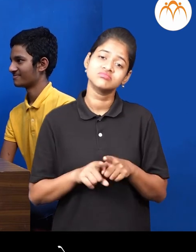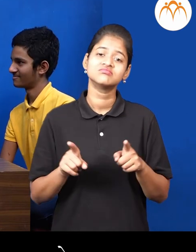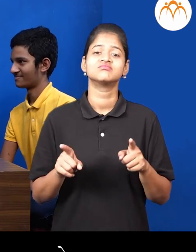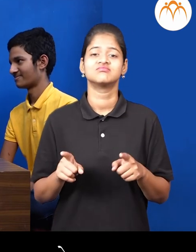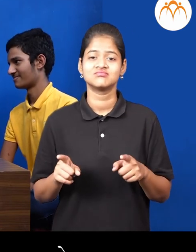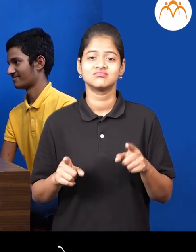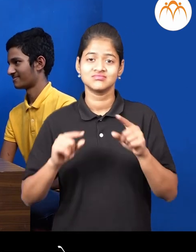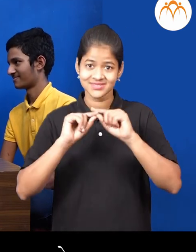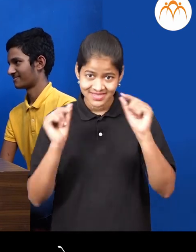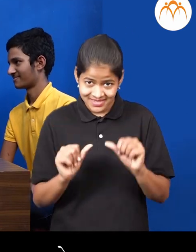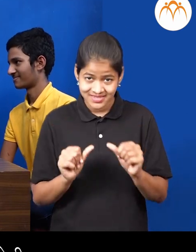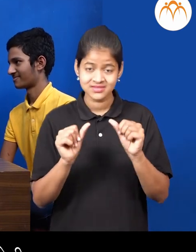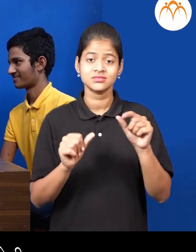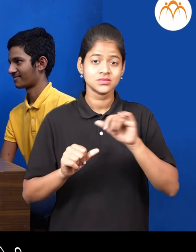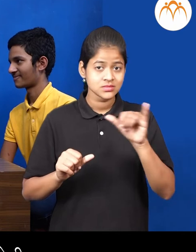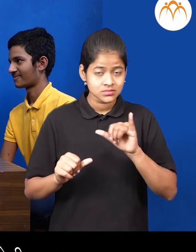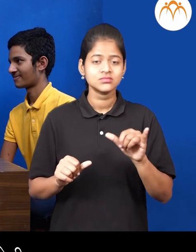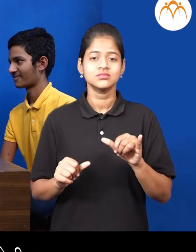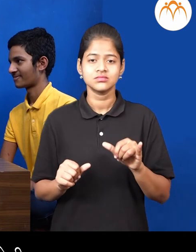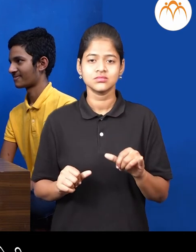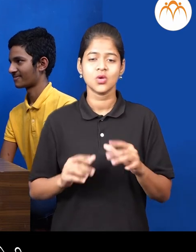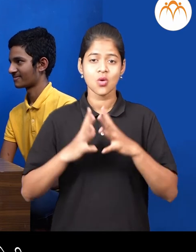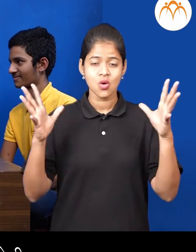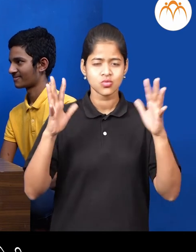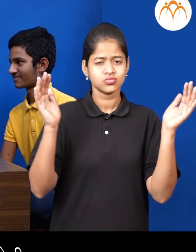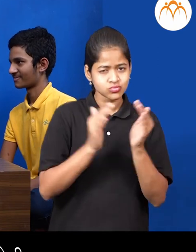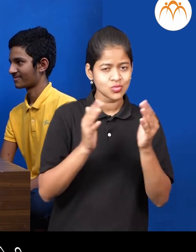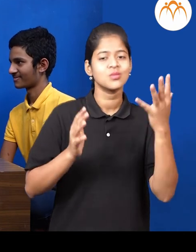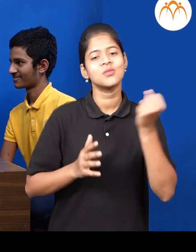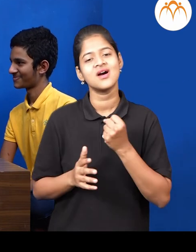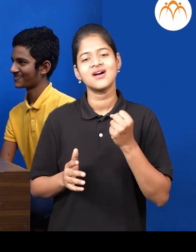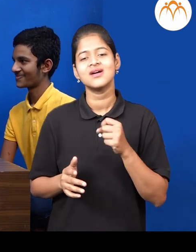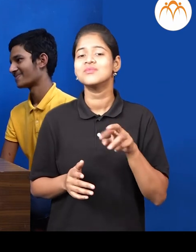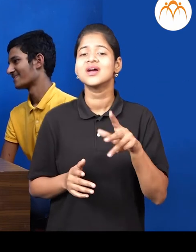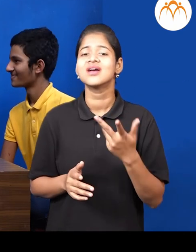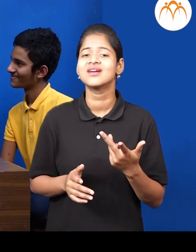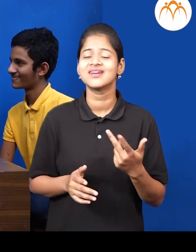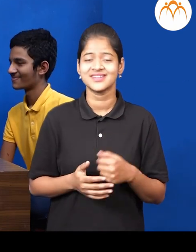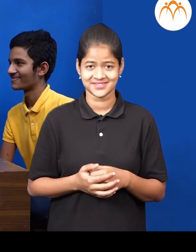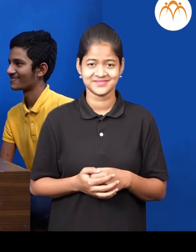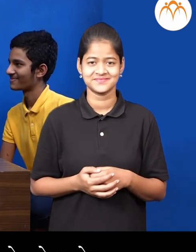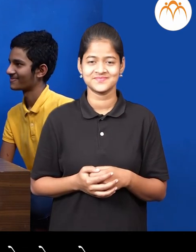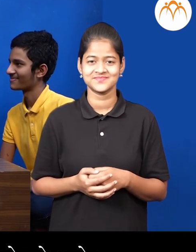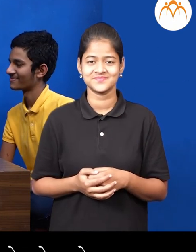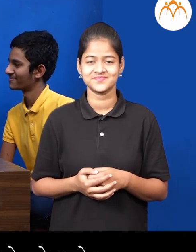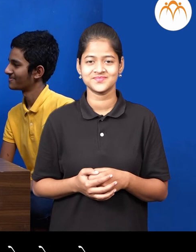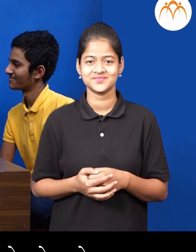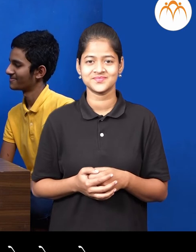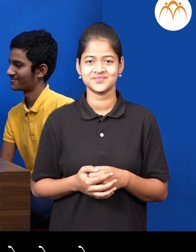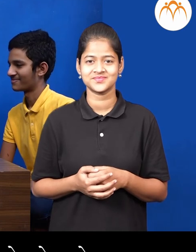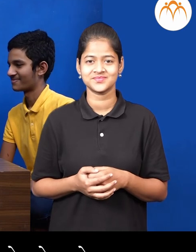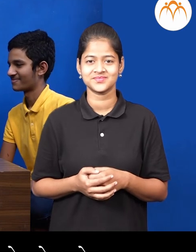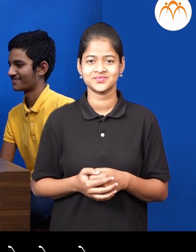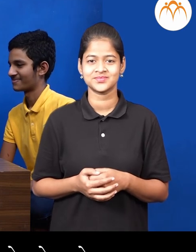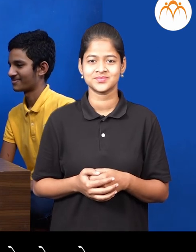मोठी आकार तोच पण एक लहान वस्तु एक मोठी वस्तु हाँ मन्जे मन्जे हे बगा